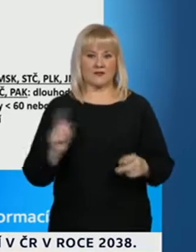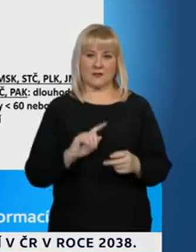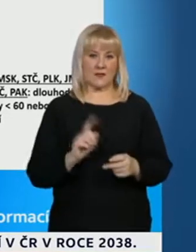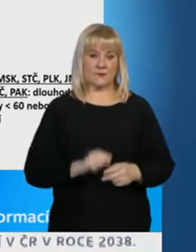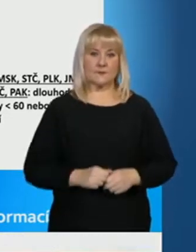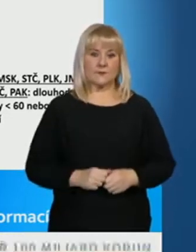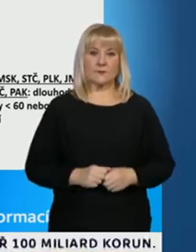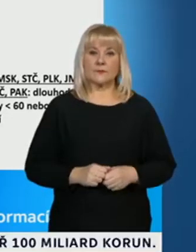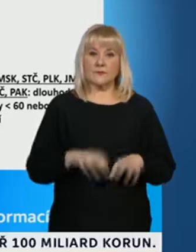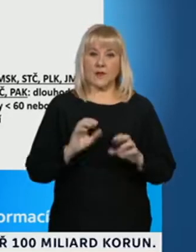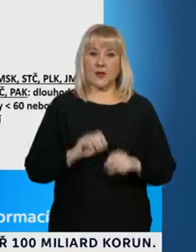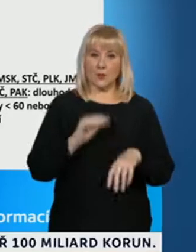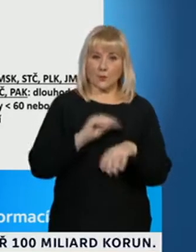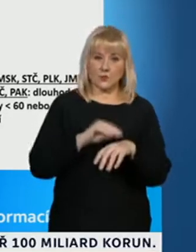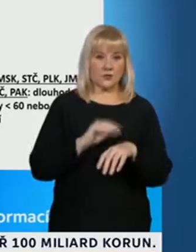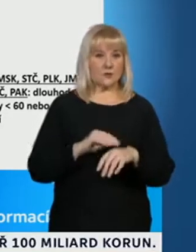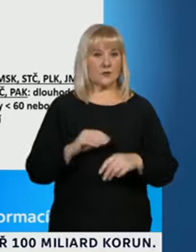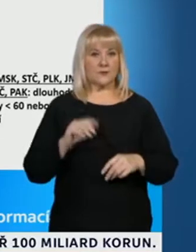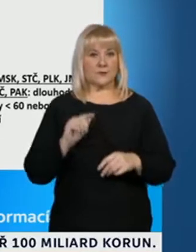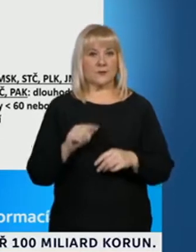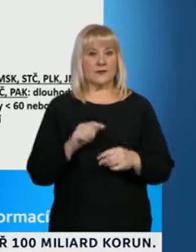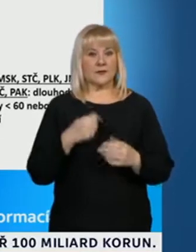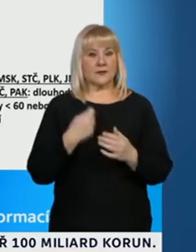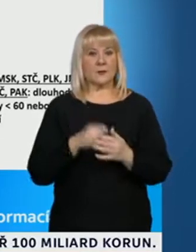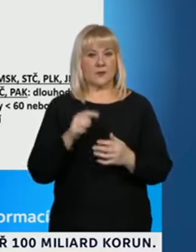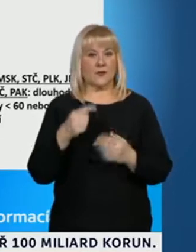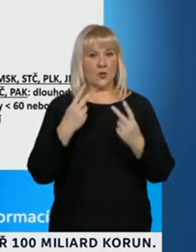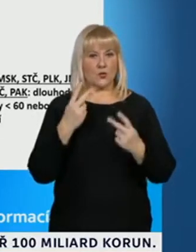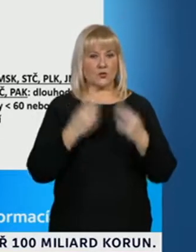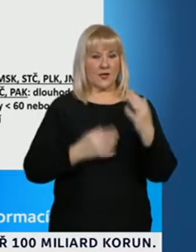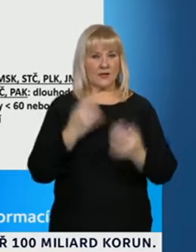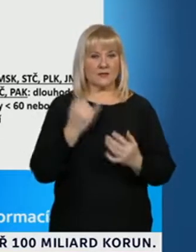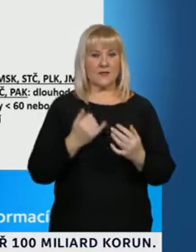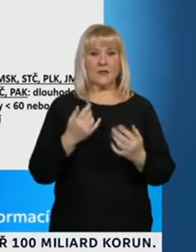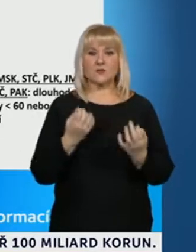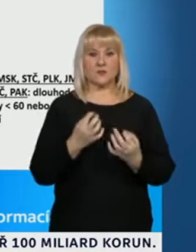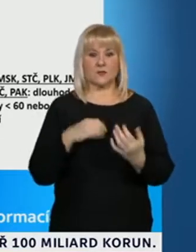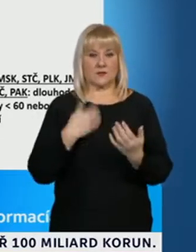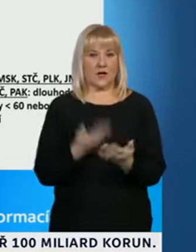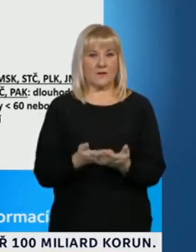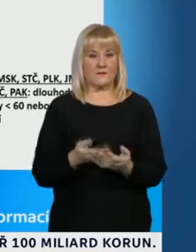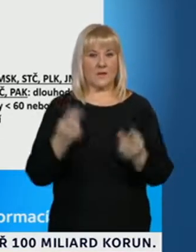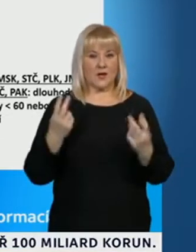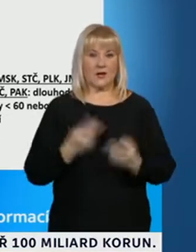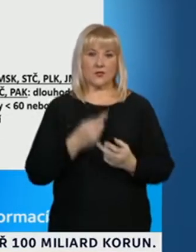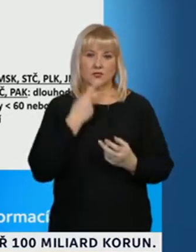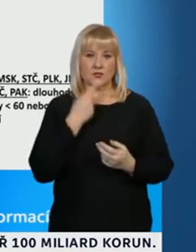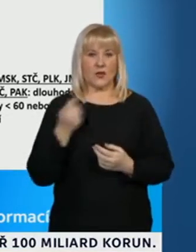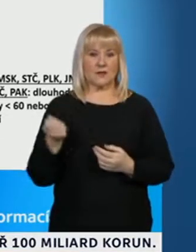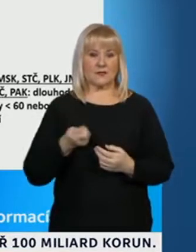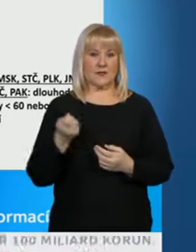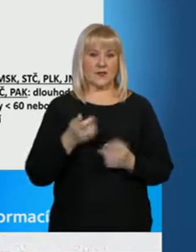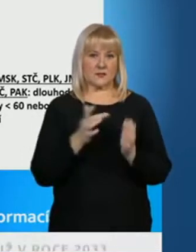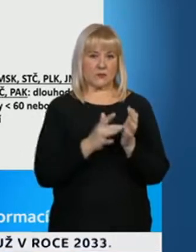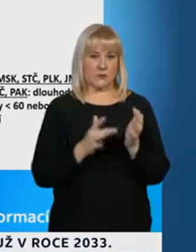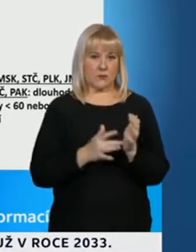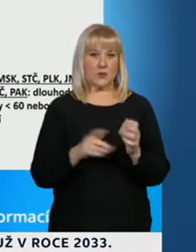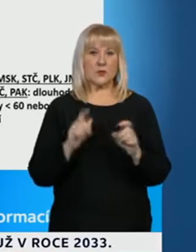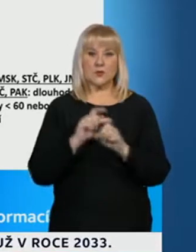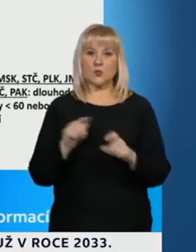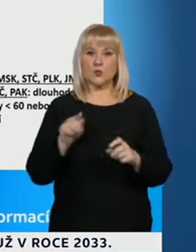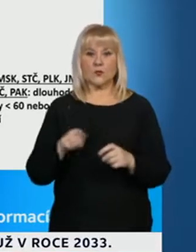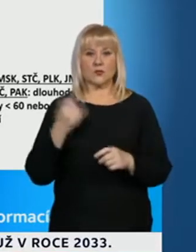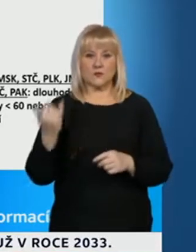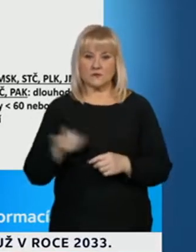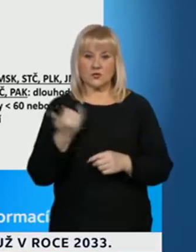ale chci zúraznit to, že vlastností toho indexu je, že on přiděluje ty v úlozovkách jakési trestné body za to, že překročíte